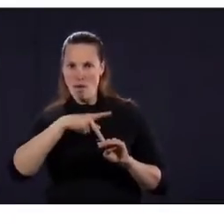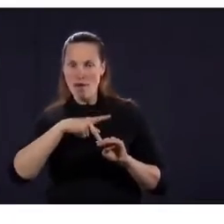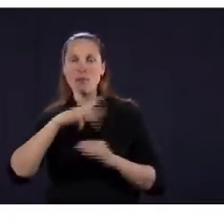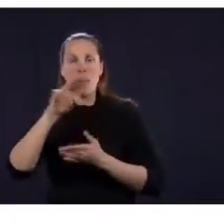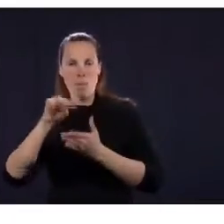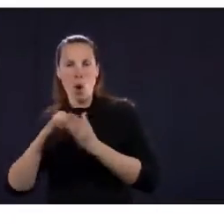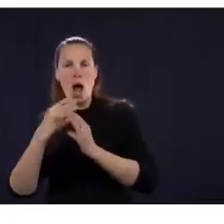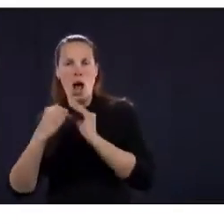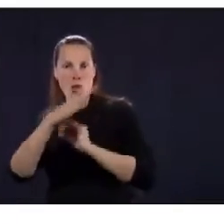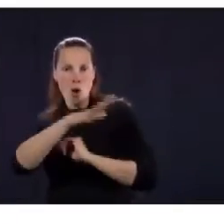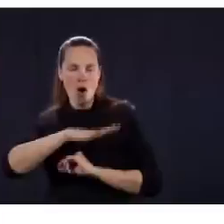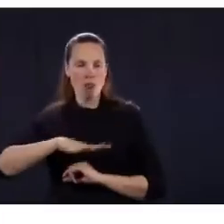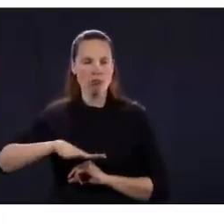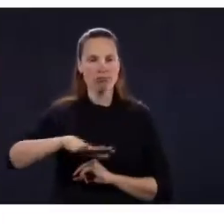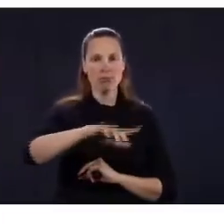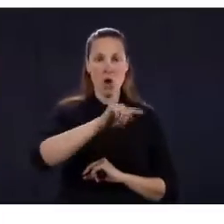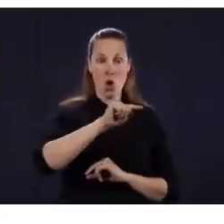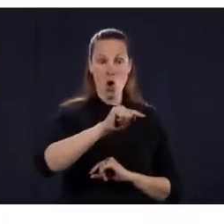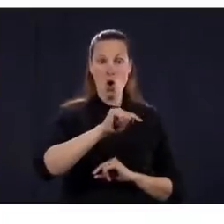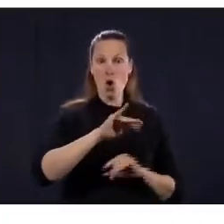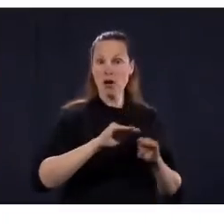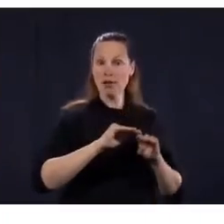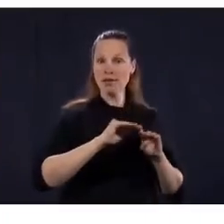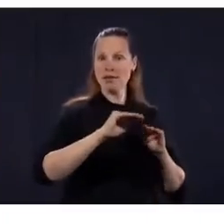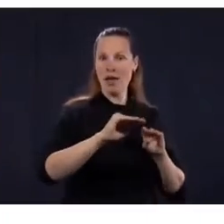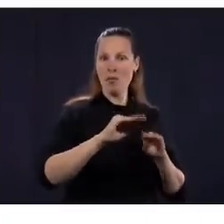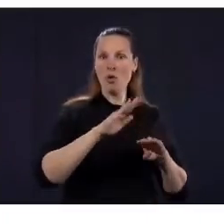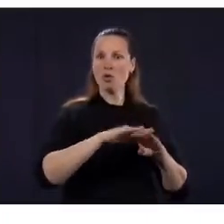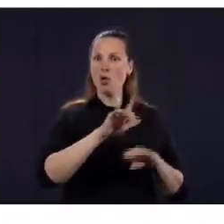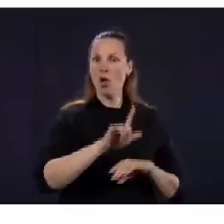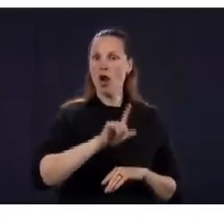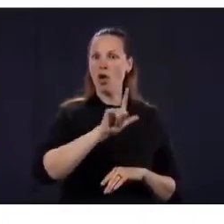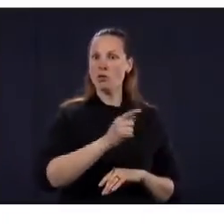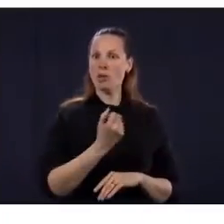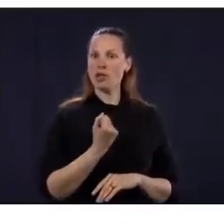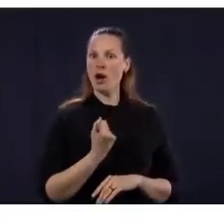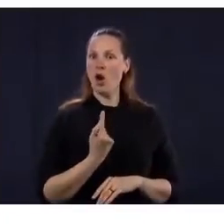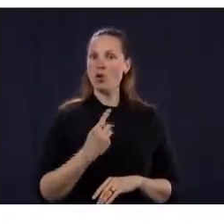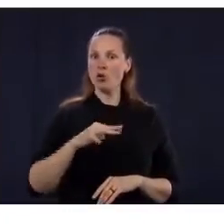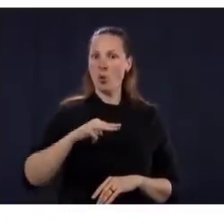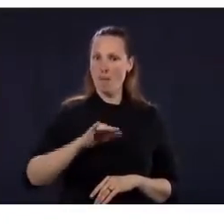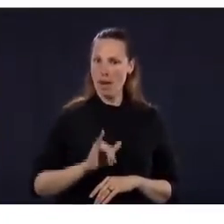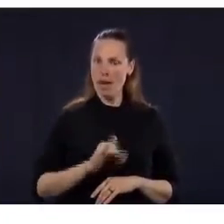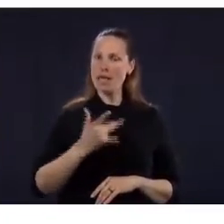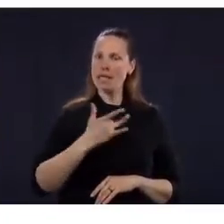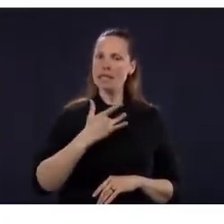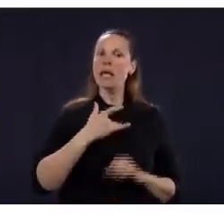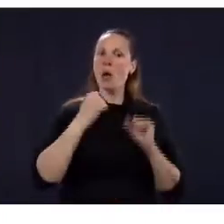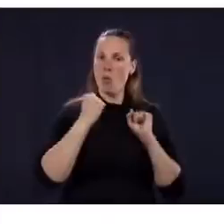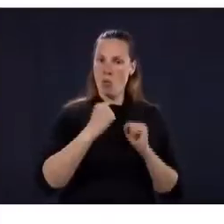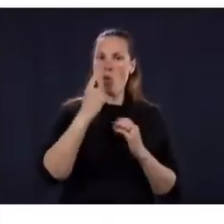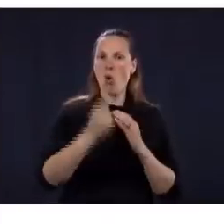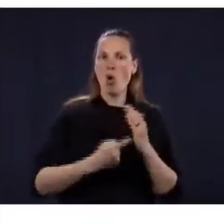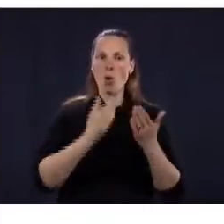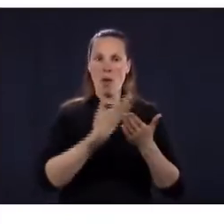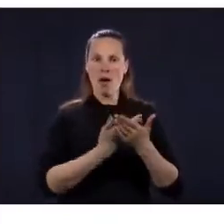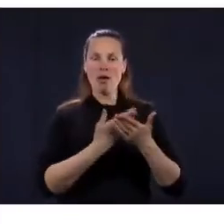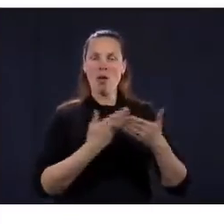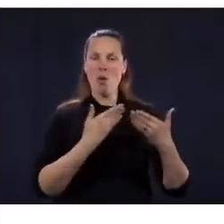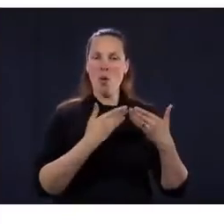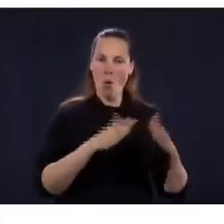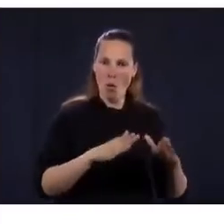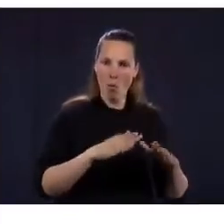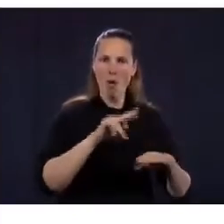de questions. Ça ne sera pas parfait la première journée, le 11 mai. Il faut redessiner